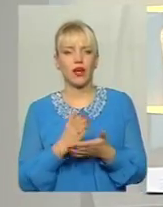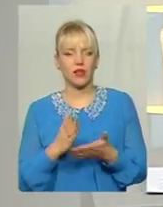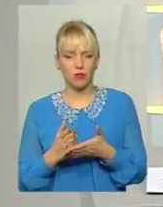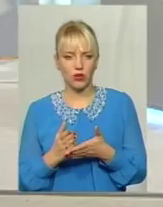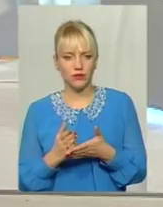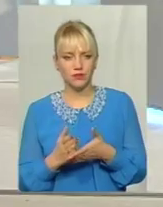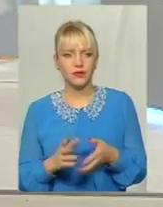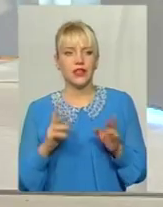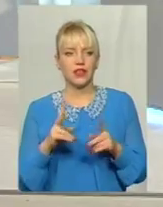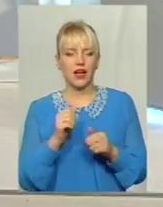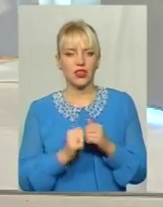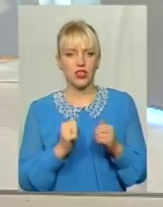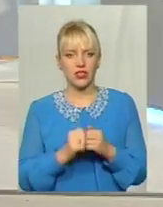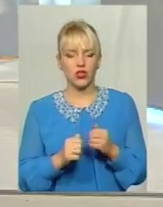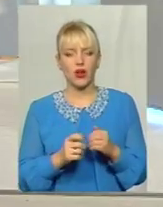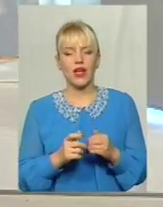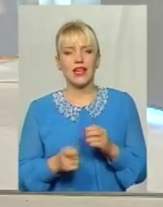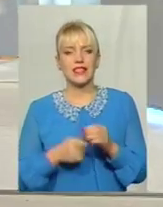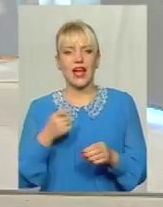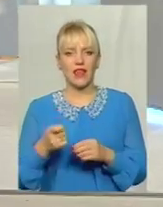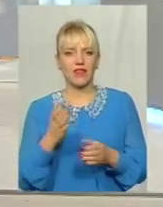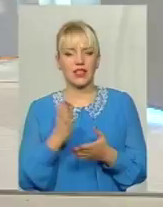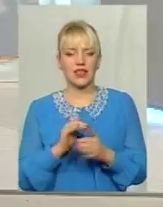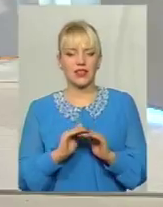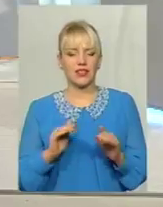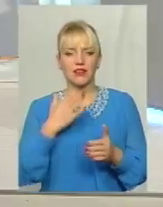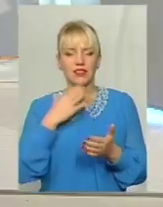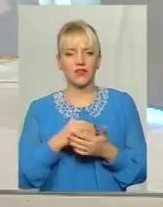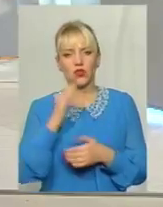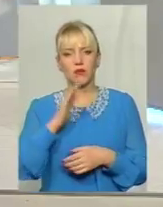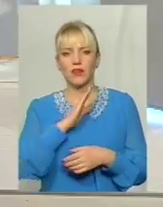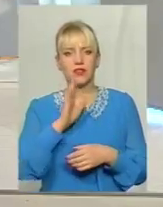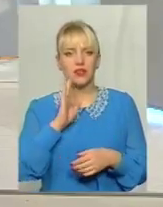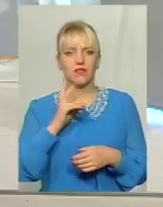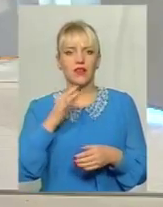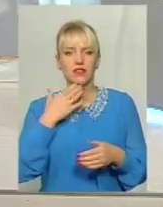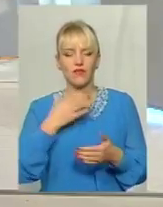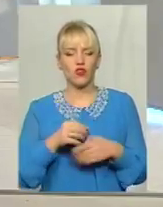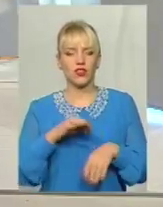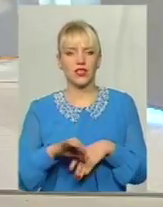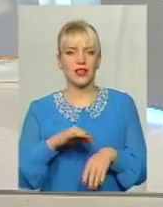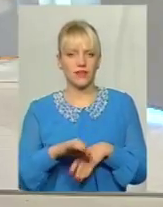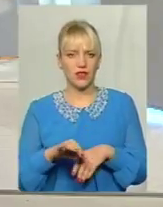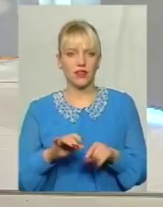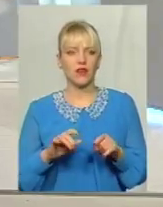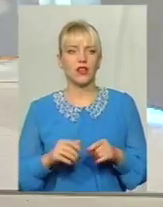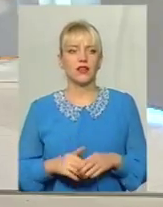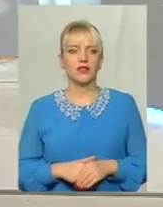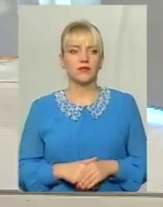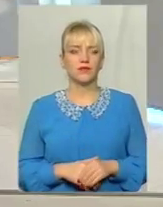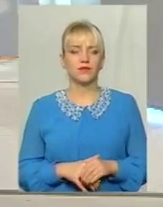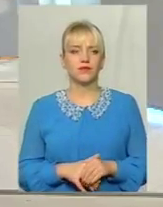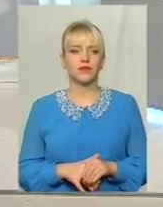як часто заявниками стають діти на своїх батьків, на своїх кривдників Отже, ну, ситуація